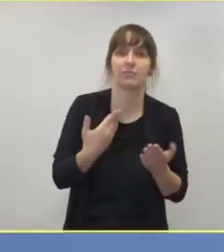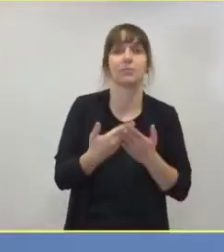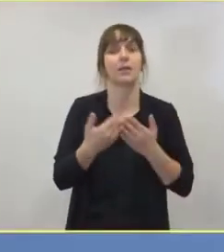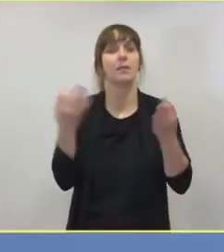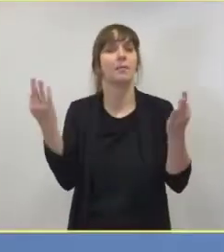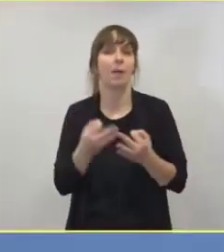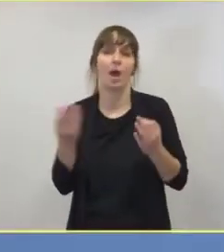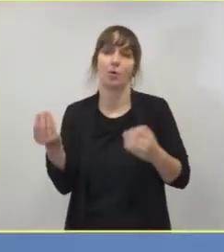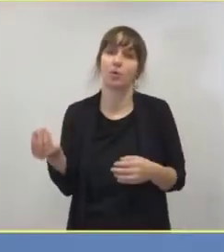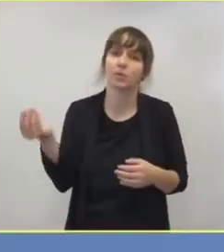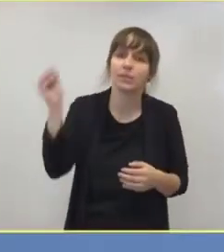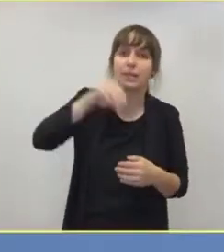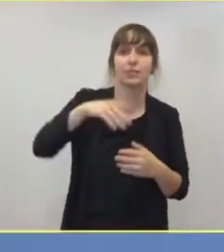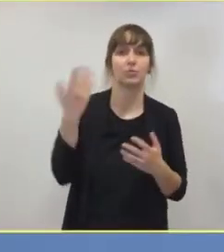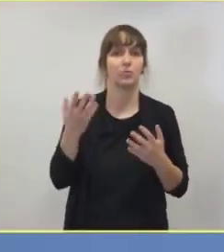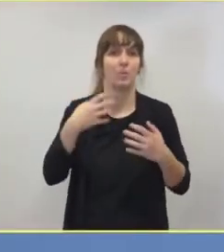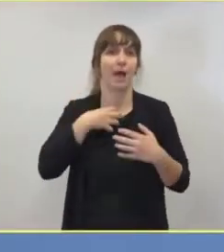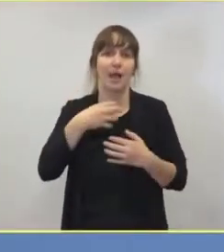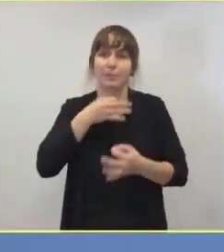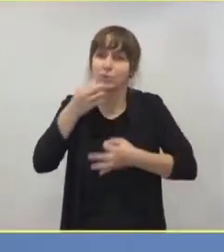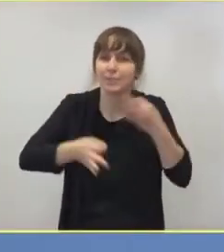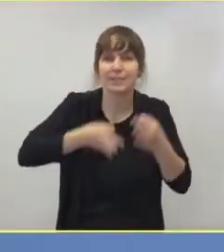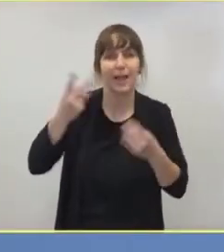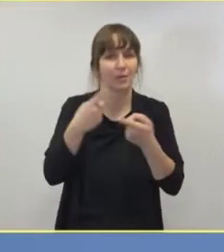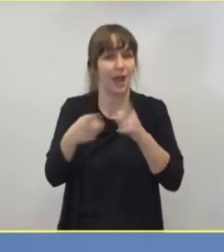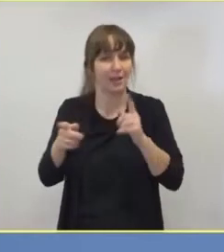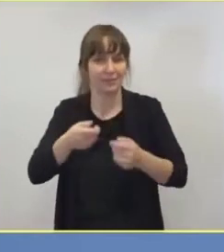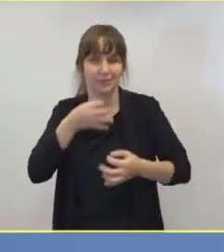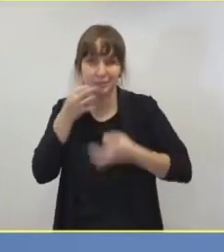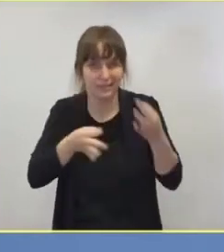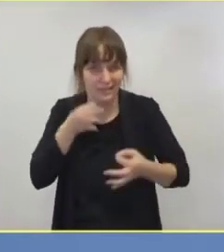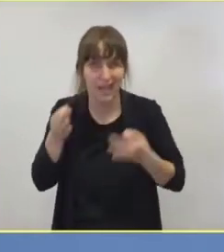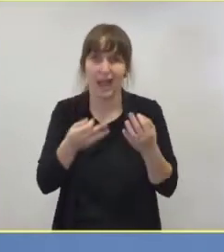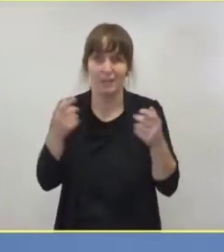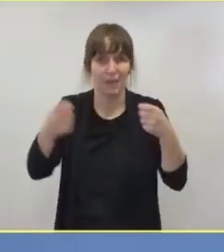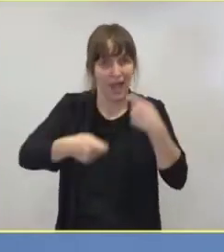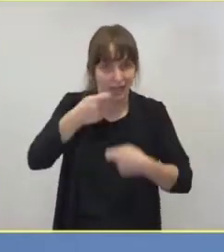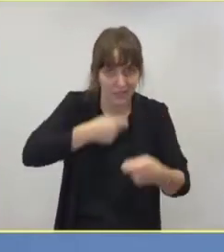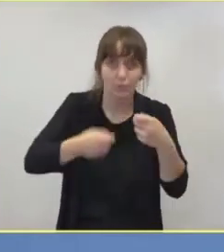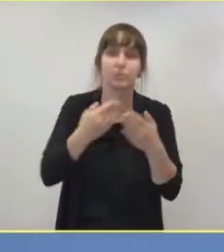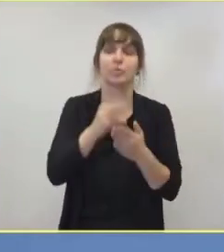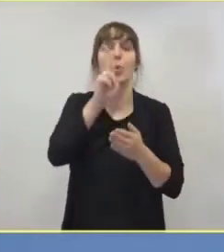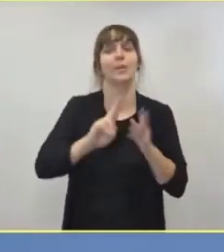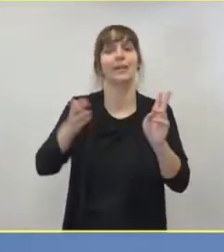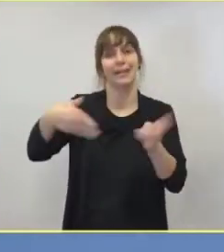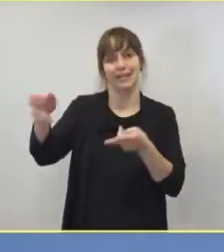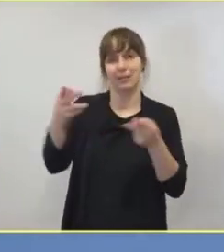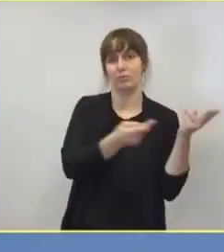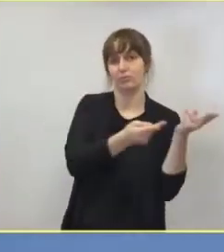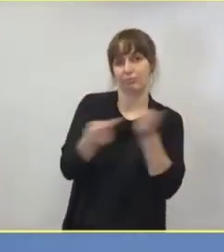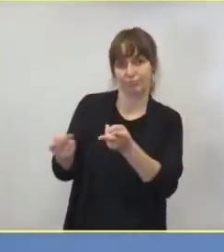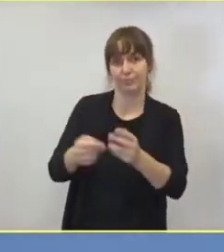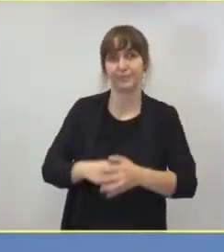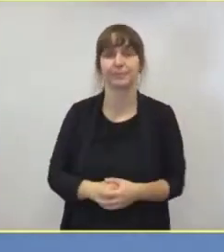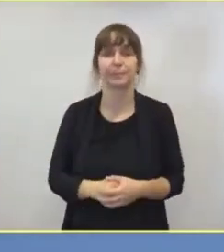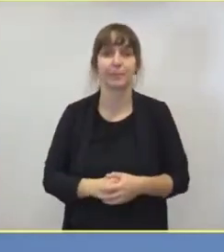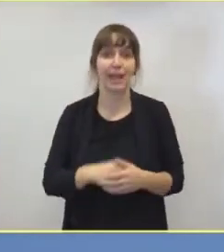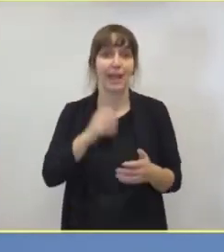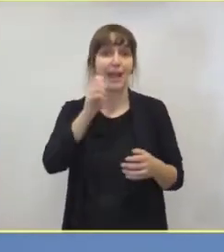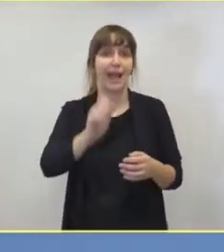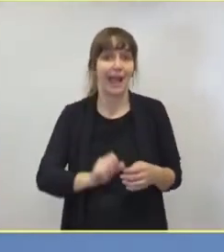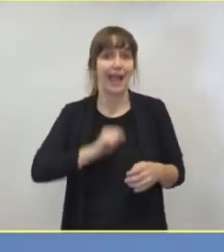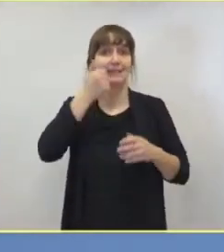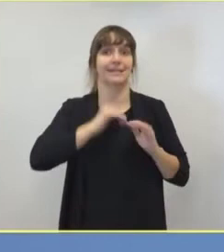Membranoxygenierung benötigen, dann ans Universitätsklinikum transferiert werden. Wir haben im Rahmen der ersten